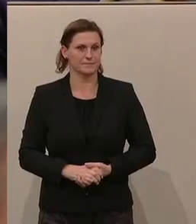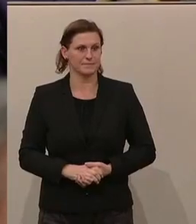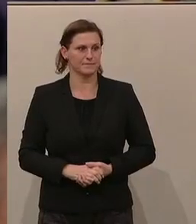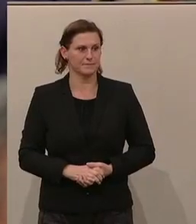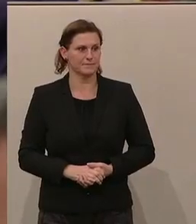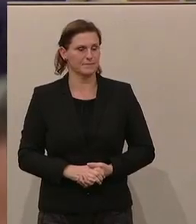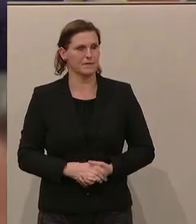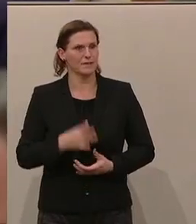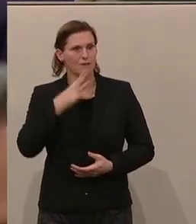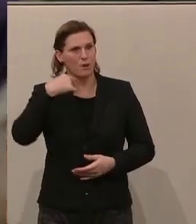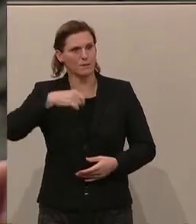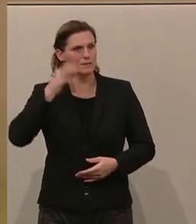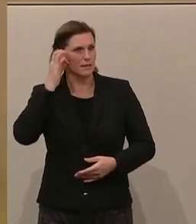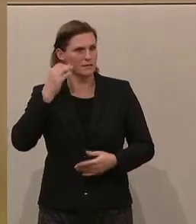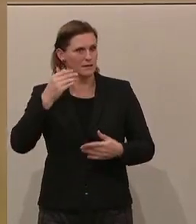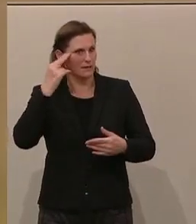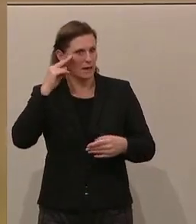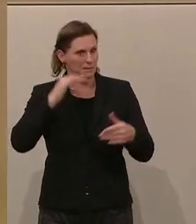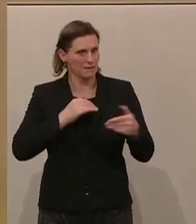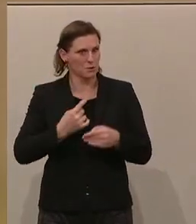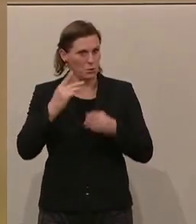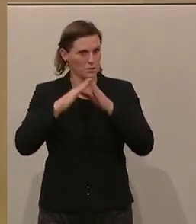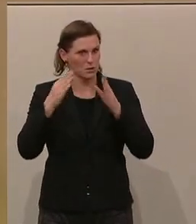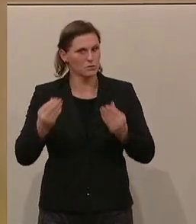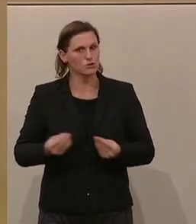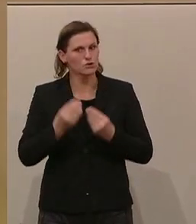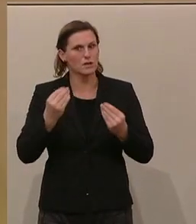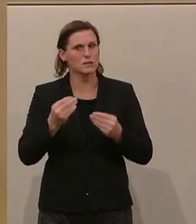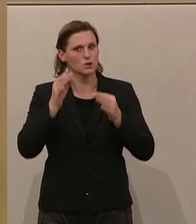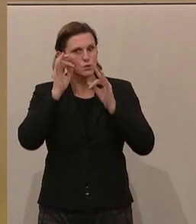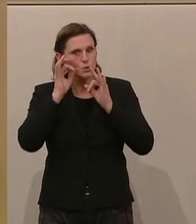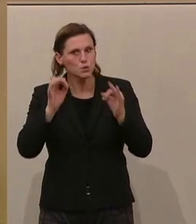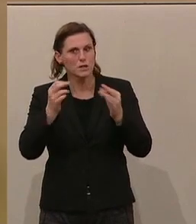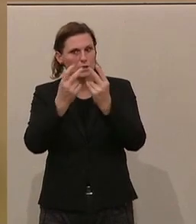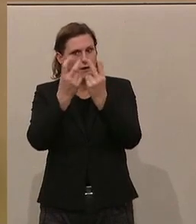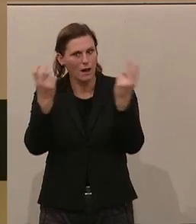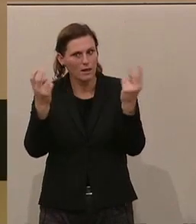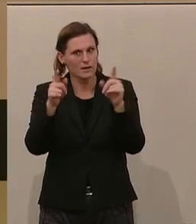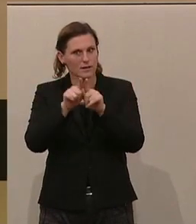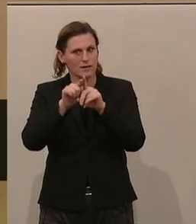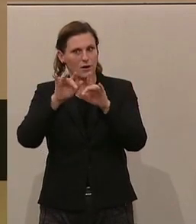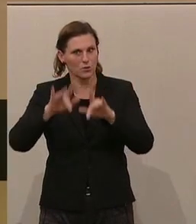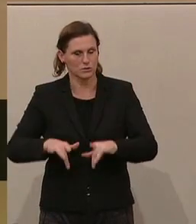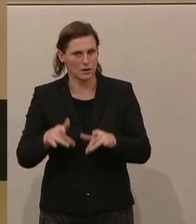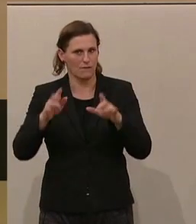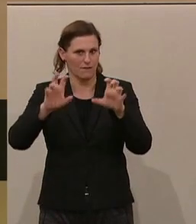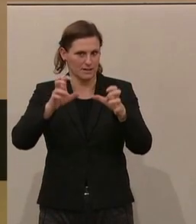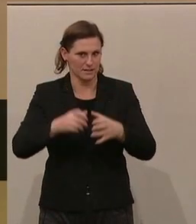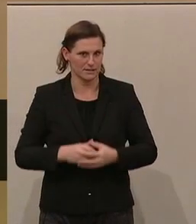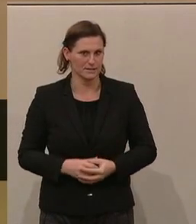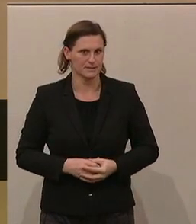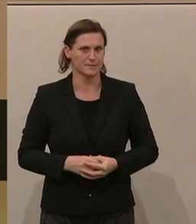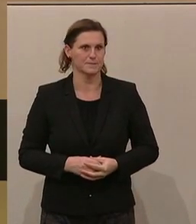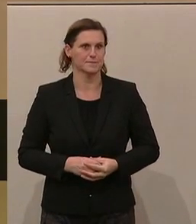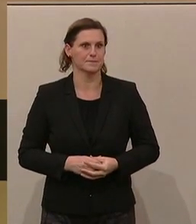Meine Minister, hohes Haus, geschätzte Zuseherinnen und Zuseher auf der Galerie und vor den